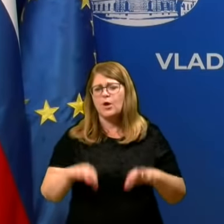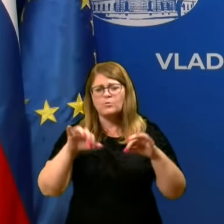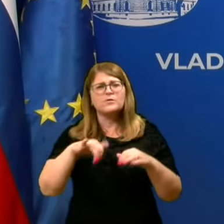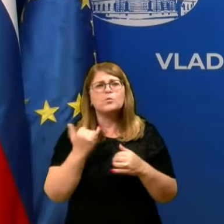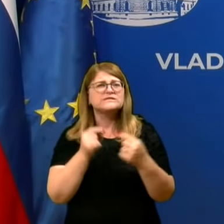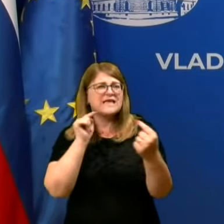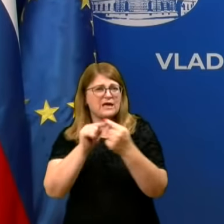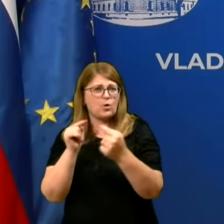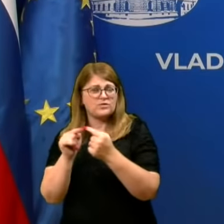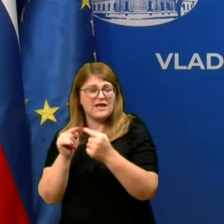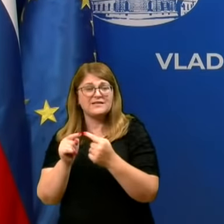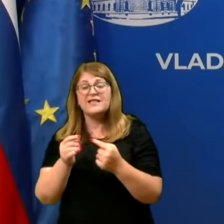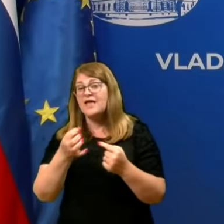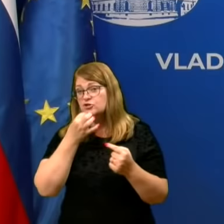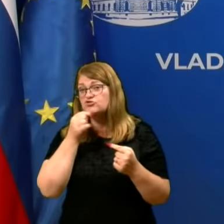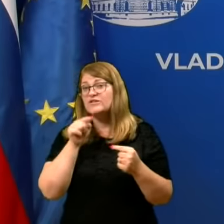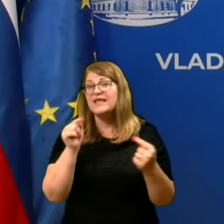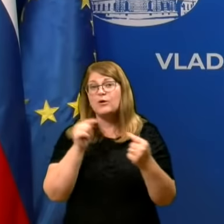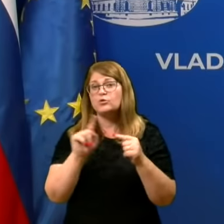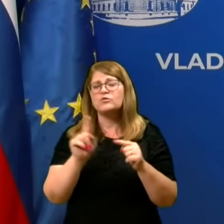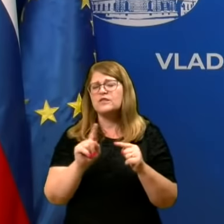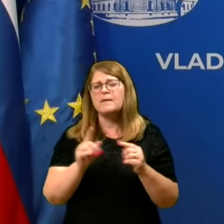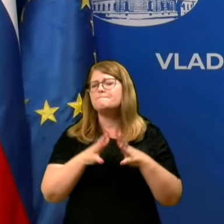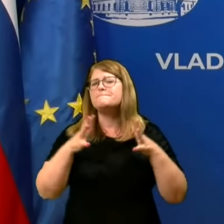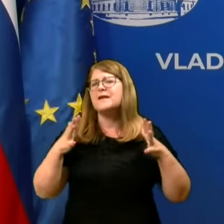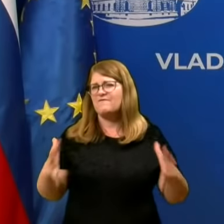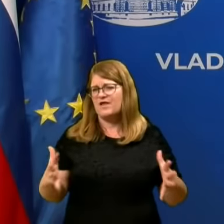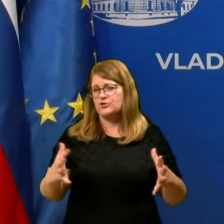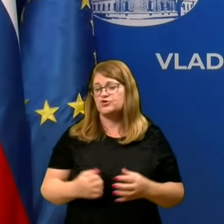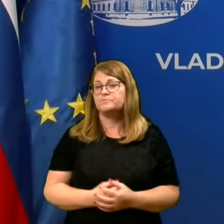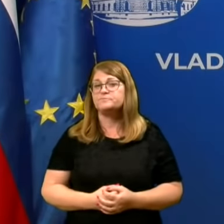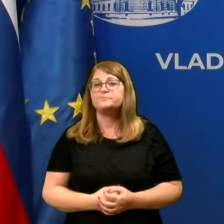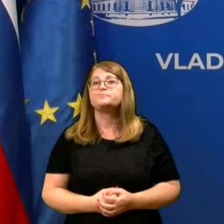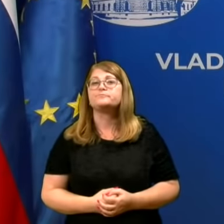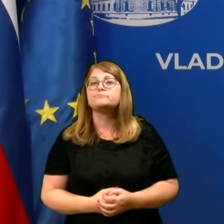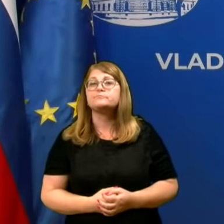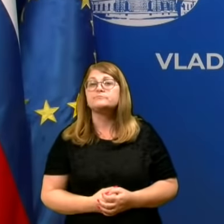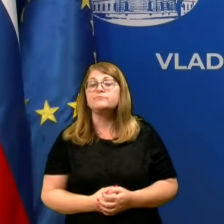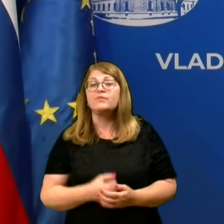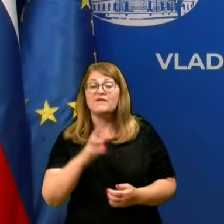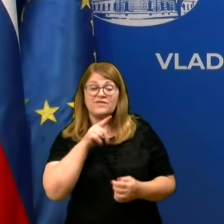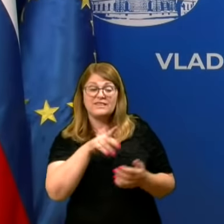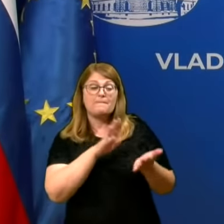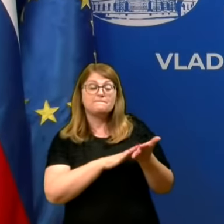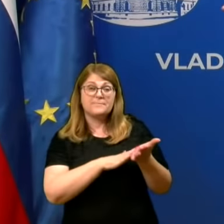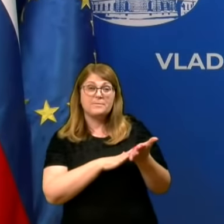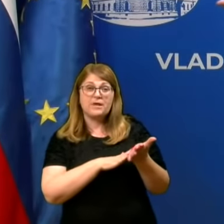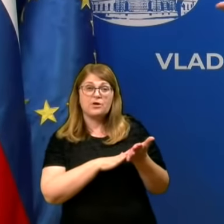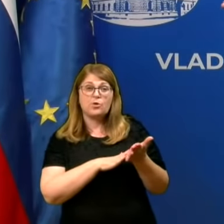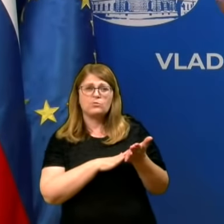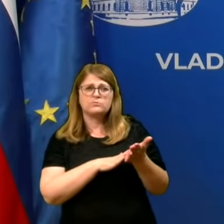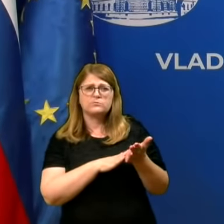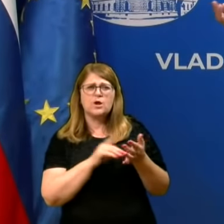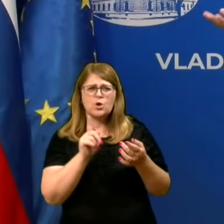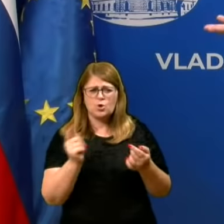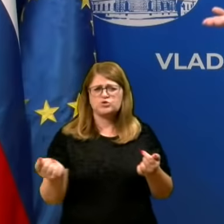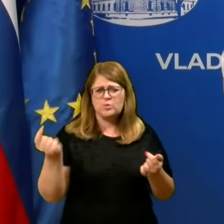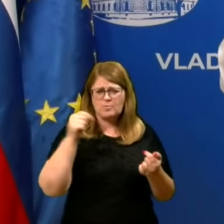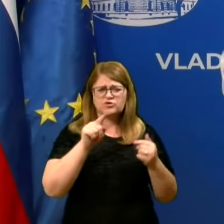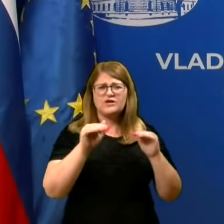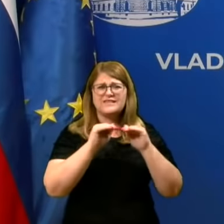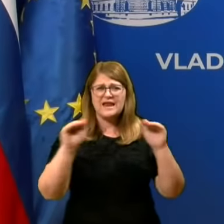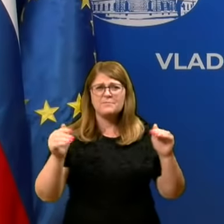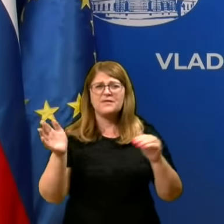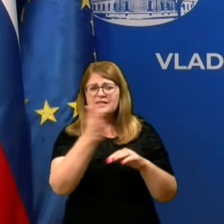kontakte, če teh kontaktov ni ogromno. V tem primiru, ko smo pršli na ta limit